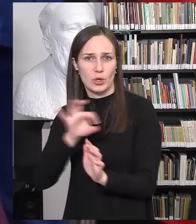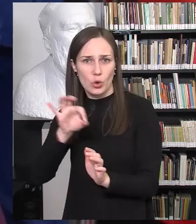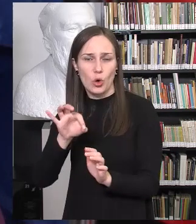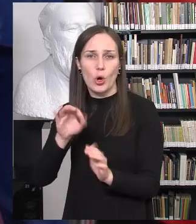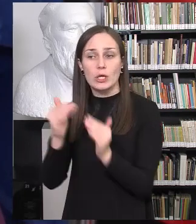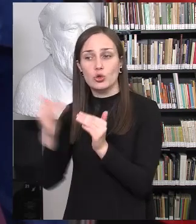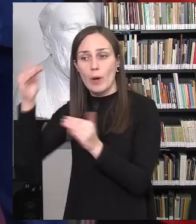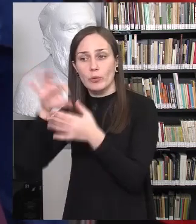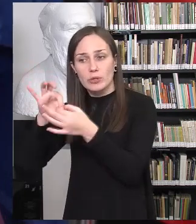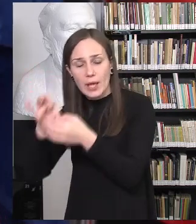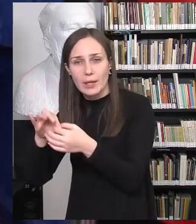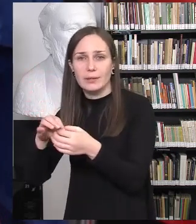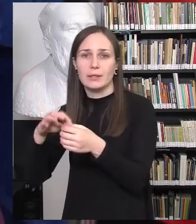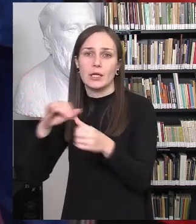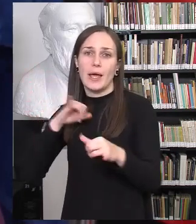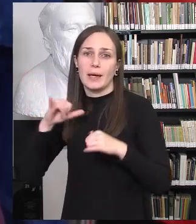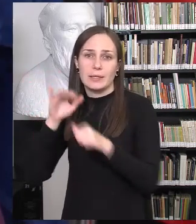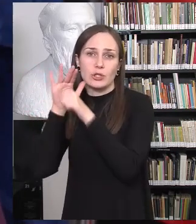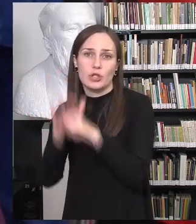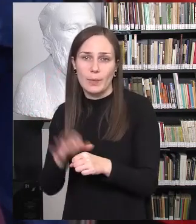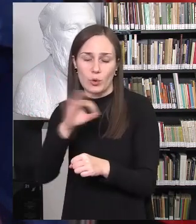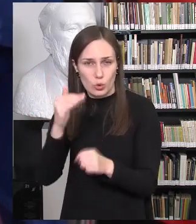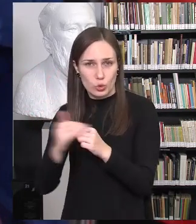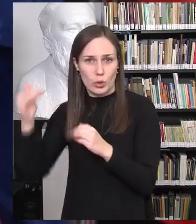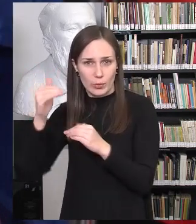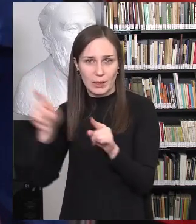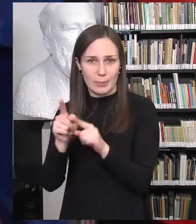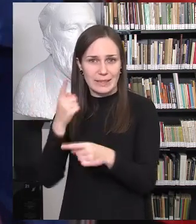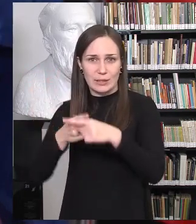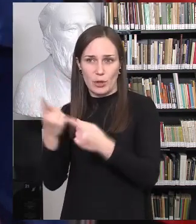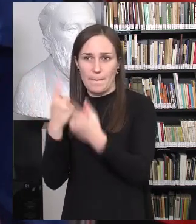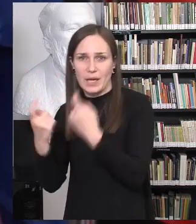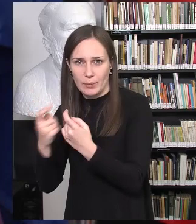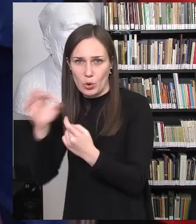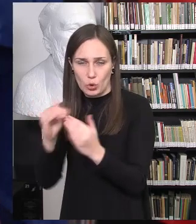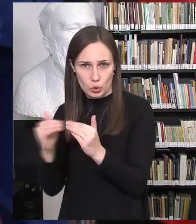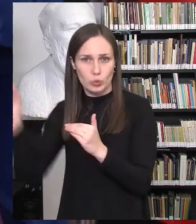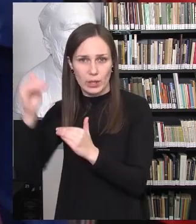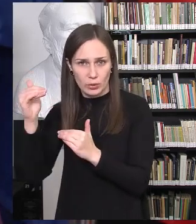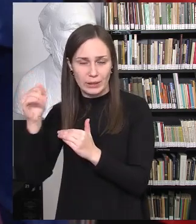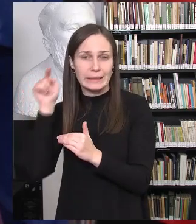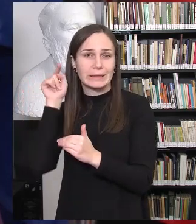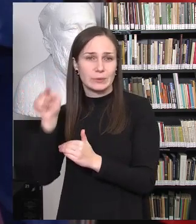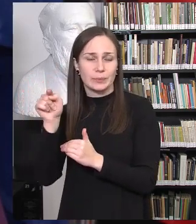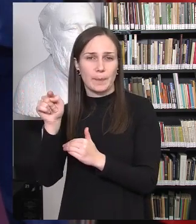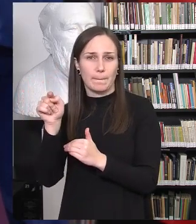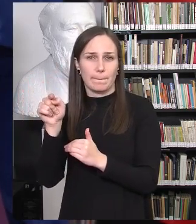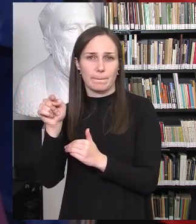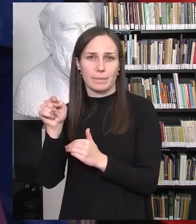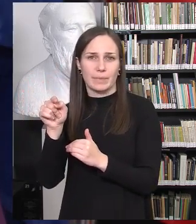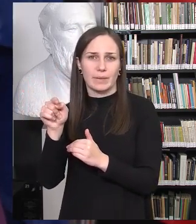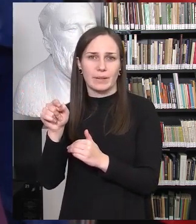santyki su saugusiais, ir žemėnantėlgėsiai iš saugusių, ir taip pat seksualinį prikabėjimą iš saugusių pusės. Tai ten yra, na,